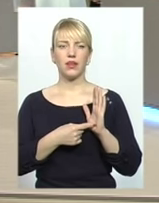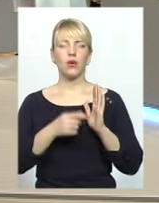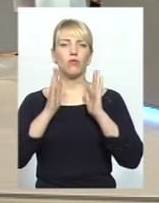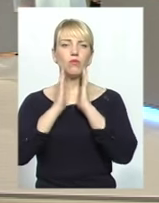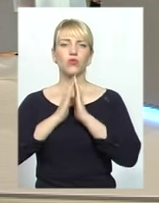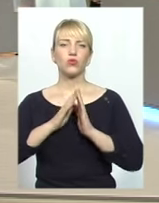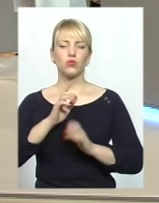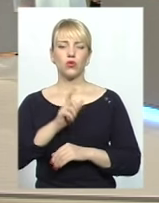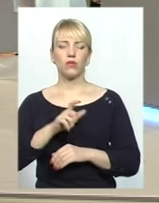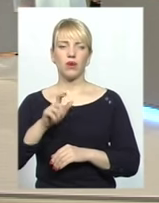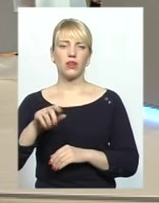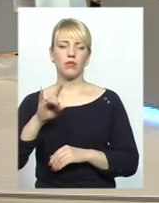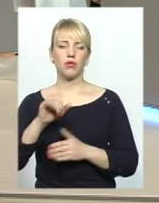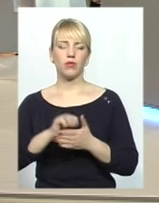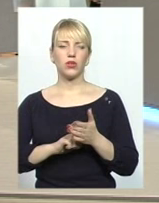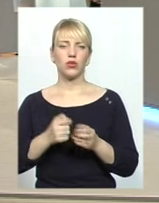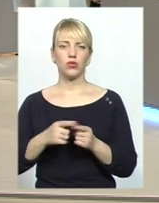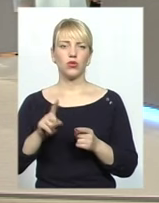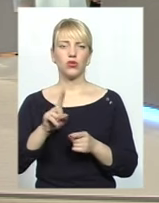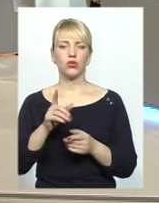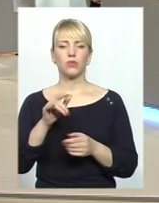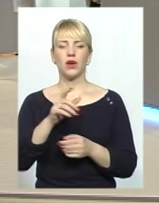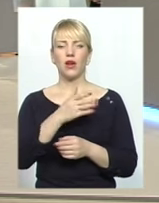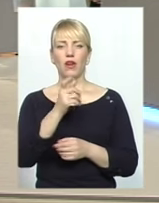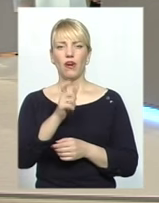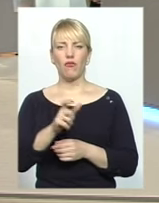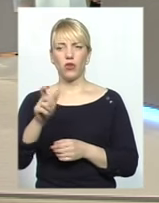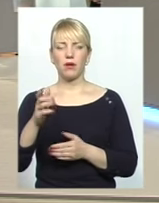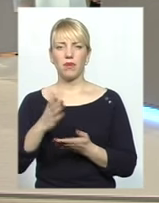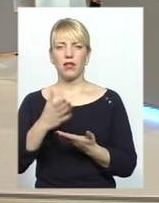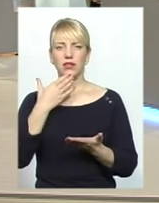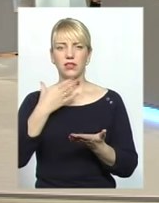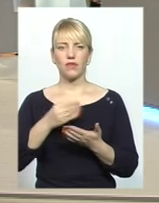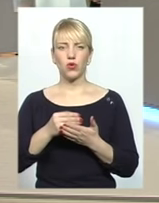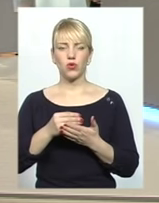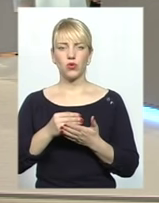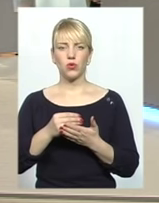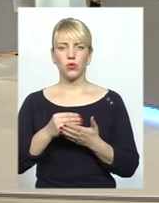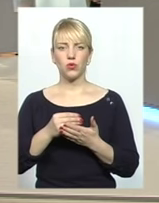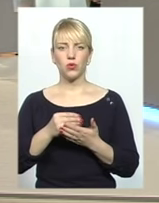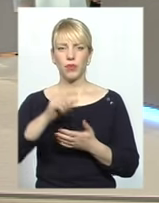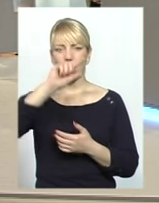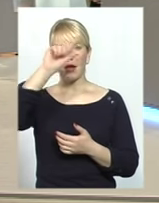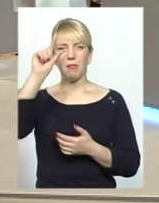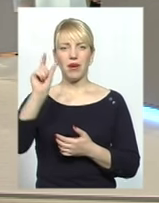по поводу того, щоб вони мали свою мечеть. Особливо, ось це питання стоїть